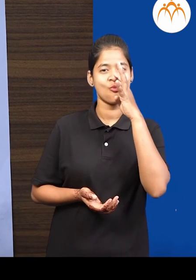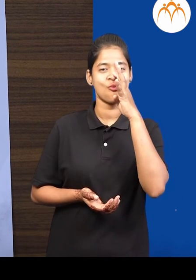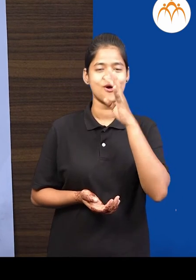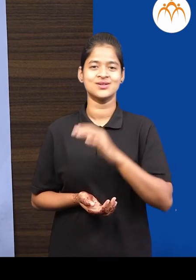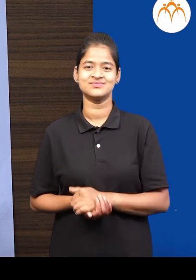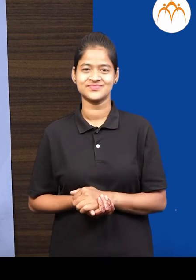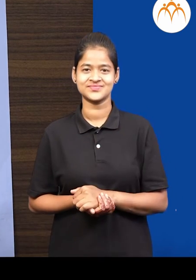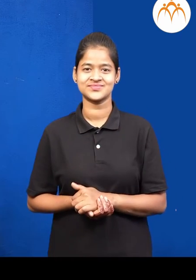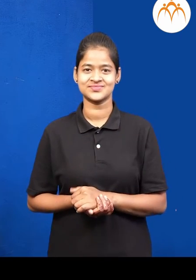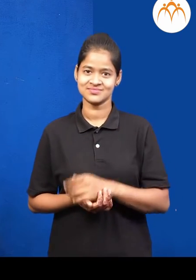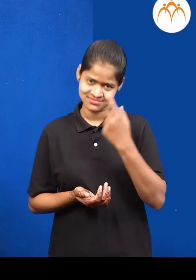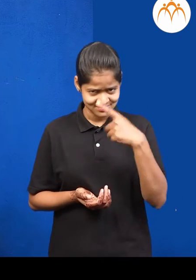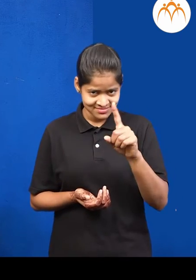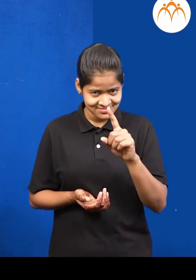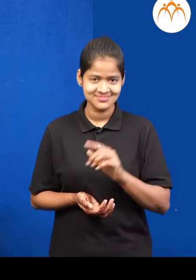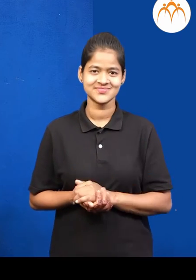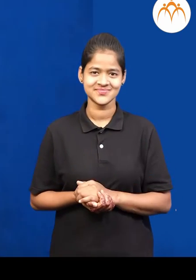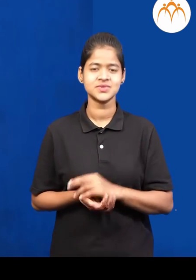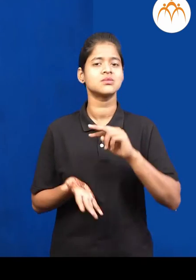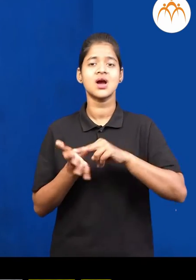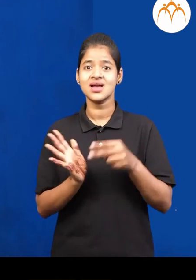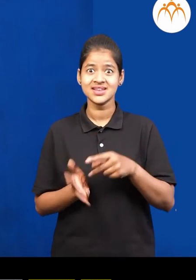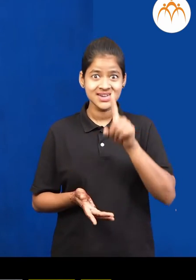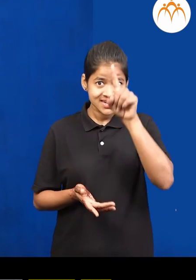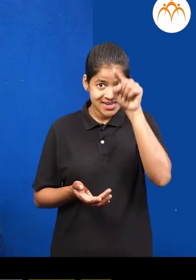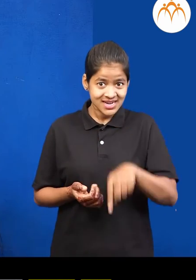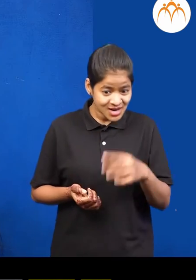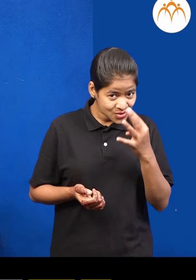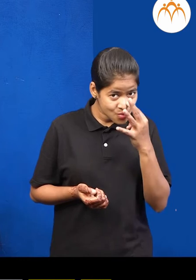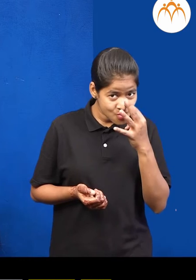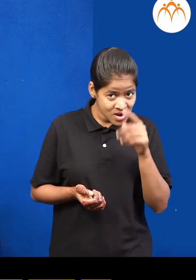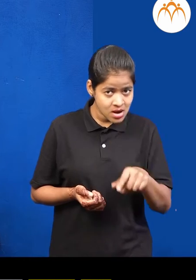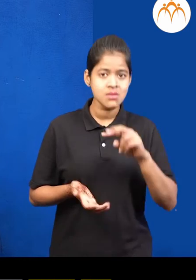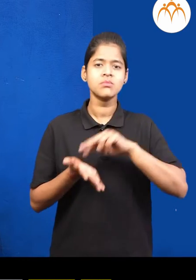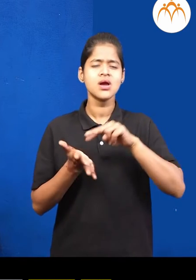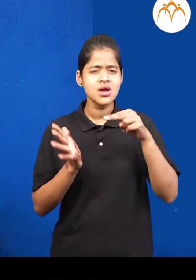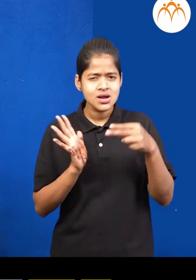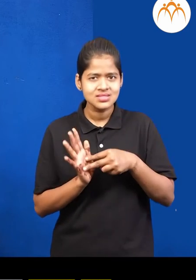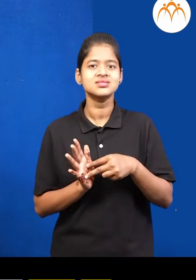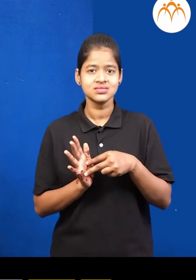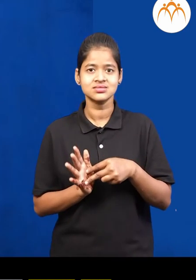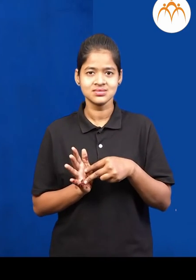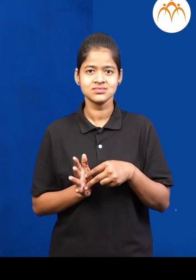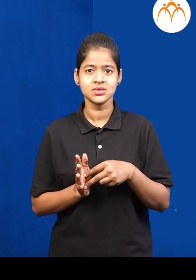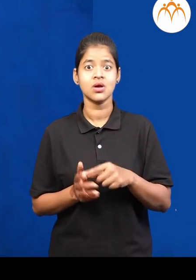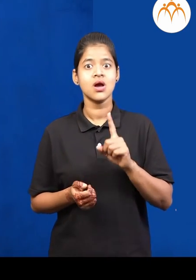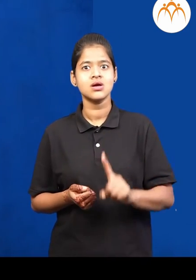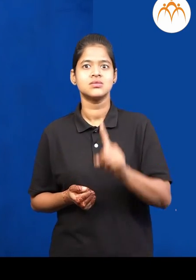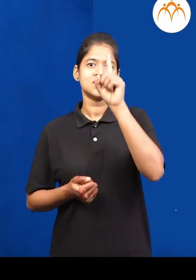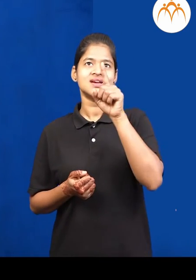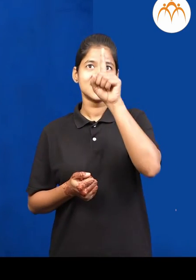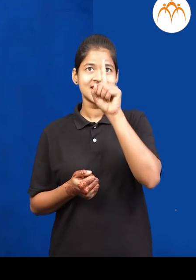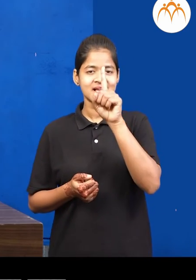नु करड़ा तुला, एक ते नौ अंका क्रमाने मोजले, कि जाला चड़ता क्रम? हो,